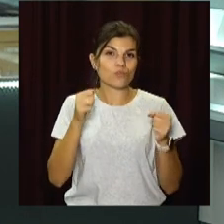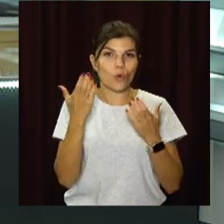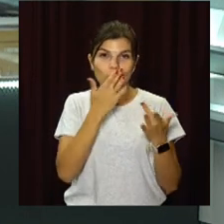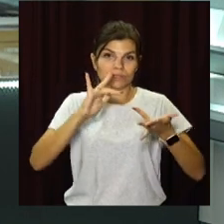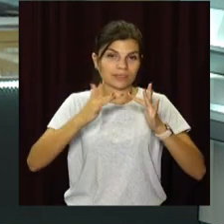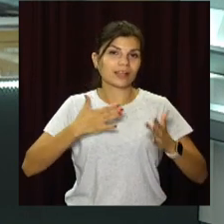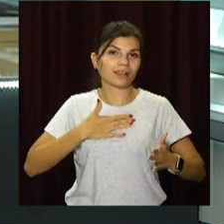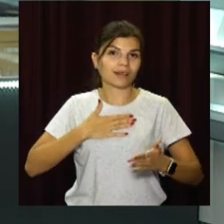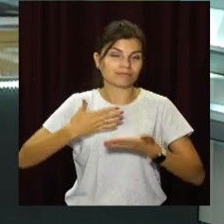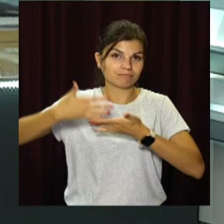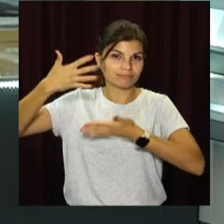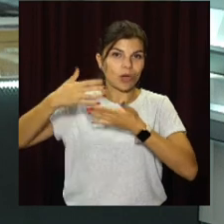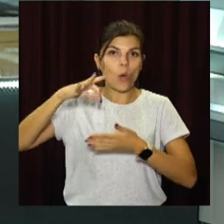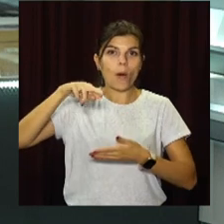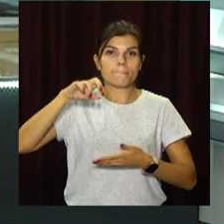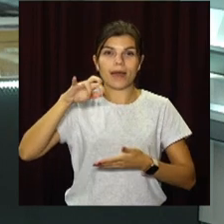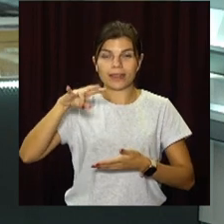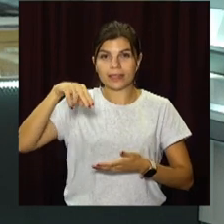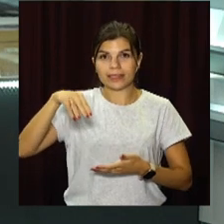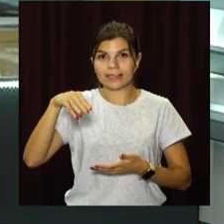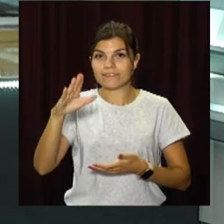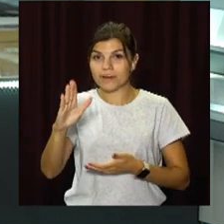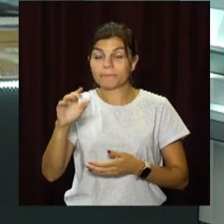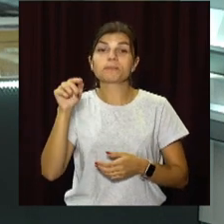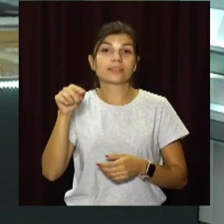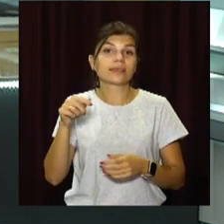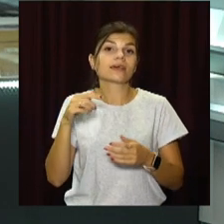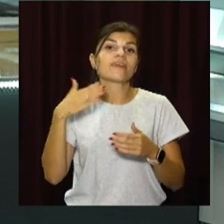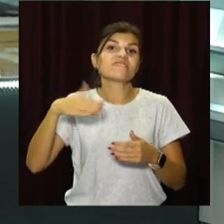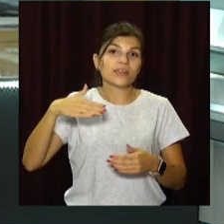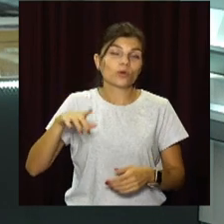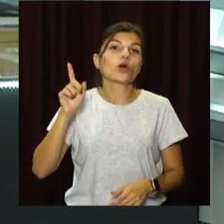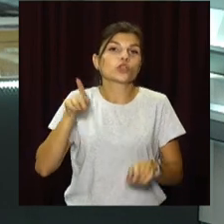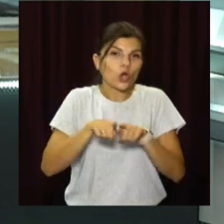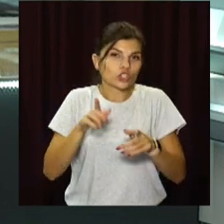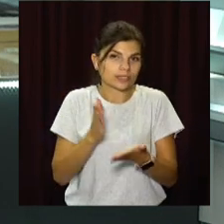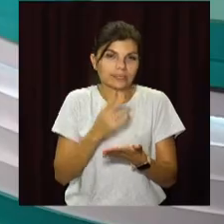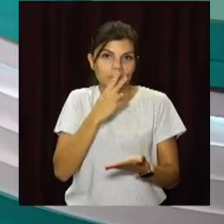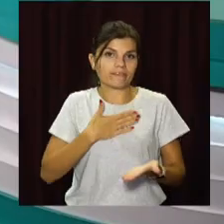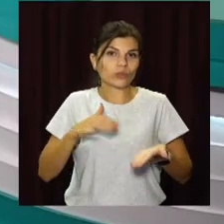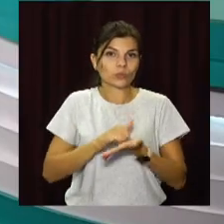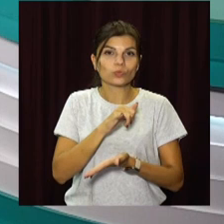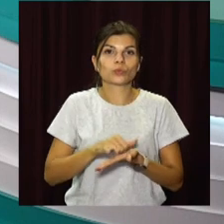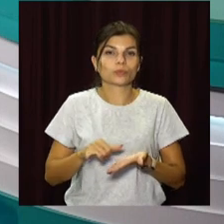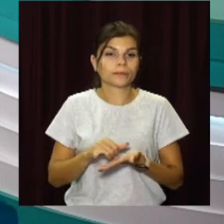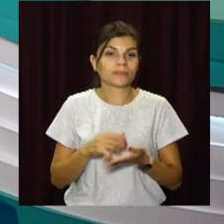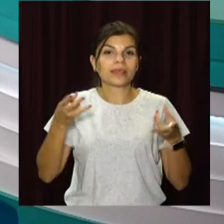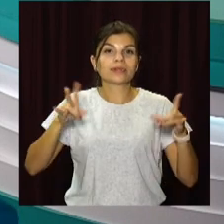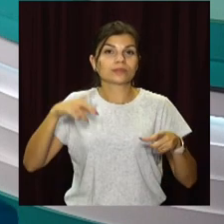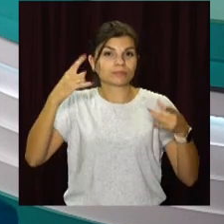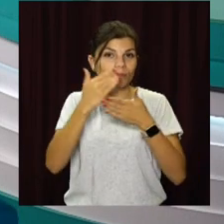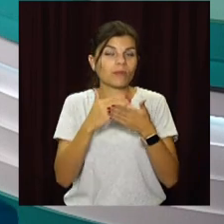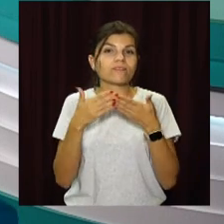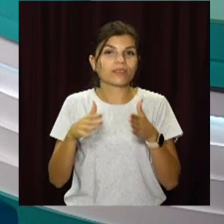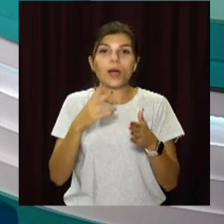прочитати на нашому сайті opentv.media. Сюжети переглядайте на нашому ютуб-каналі. Залишайтесь